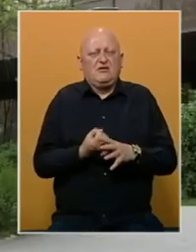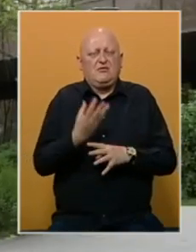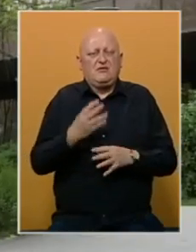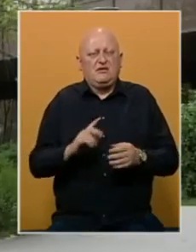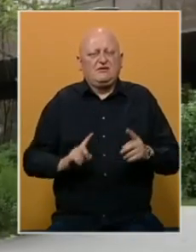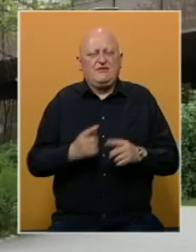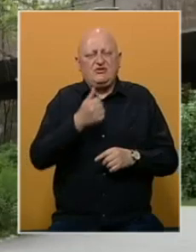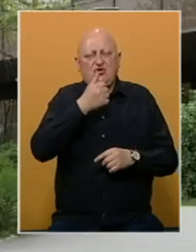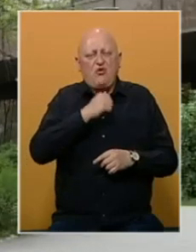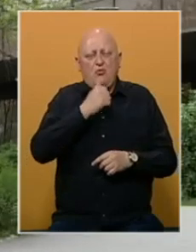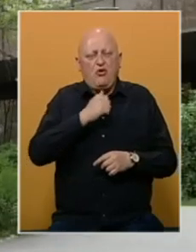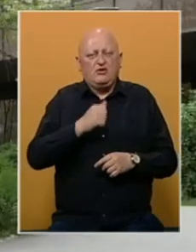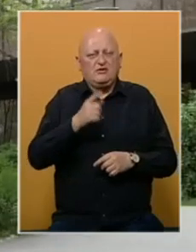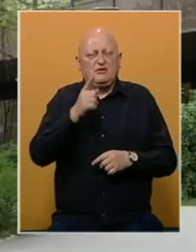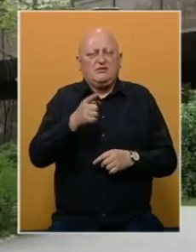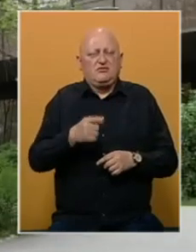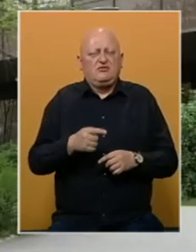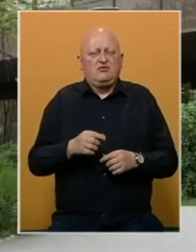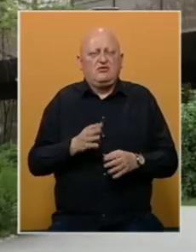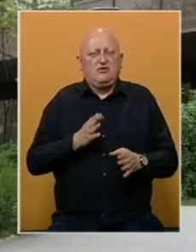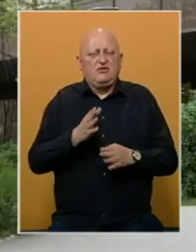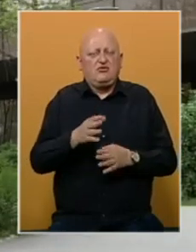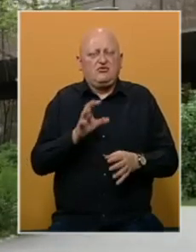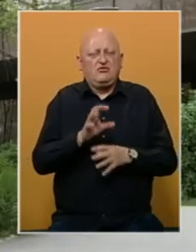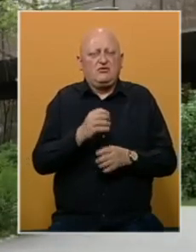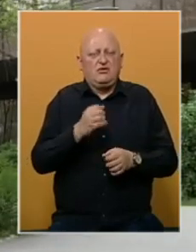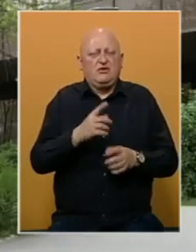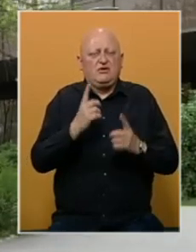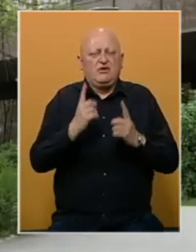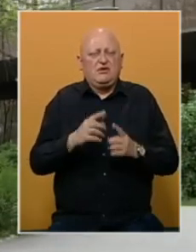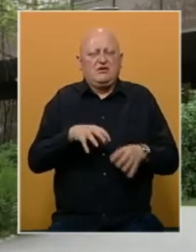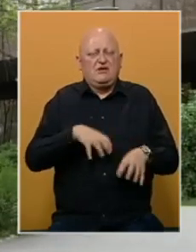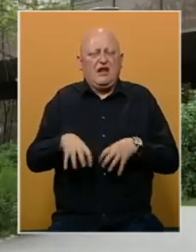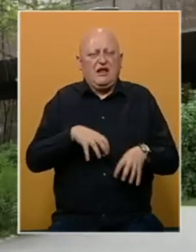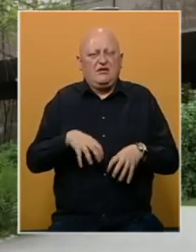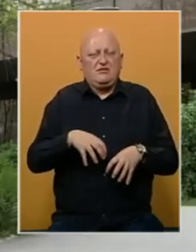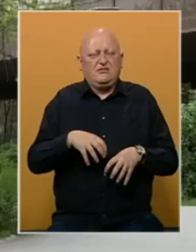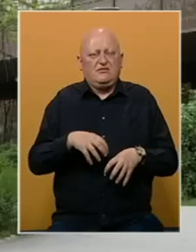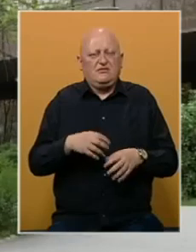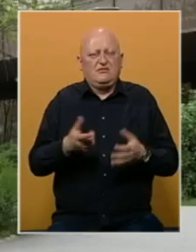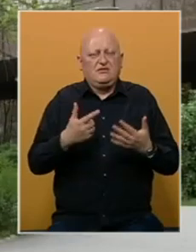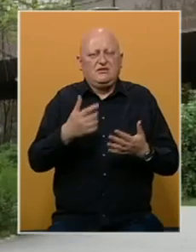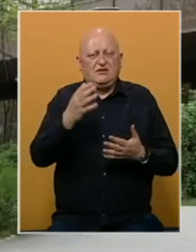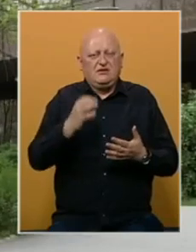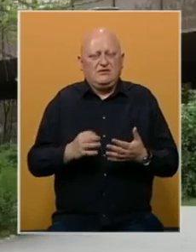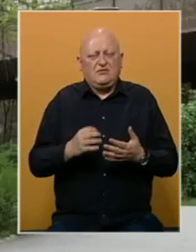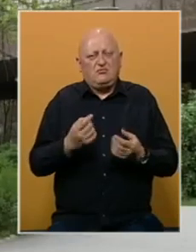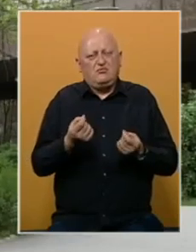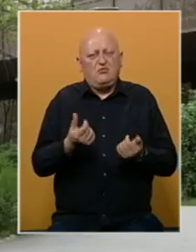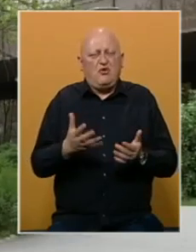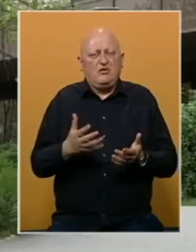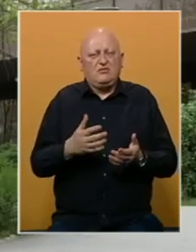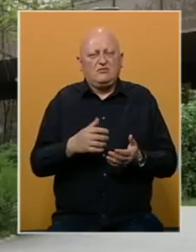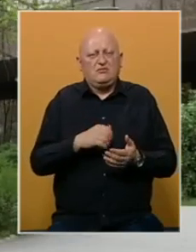visoke namete, jer bi to direktno uticalo na status radnika. Cirka 70% se procenuje da